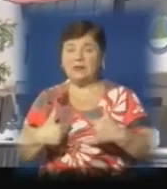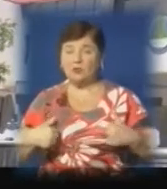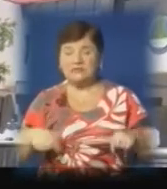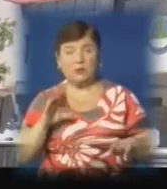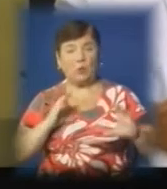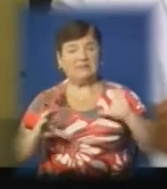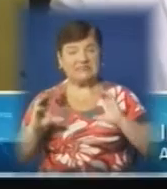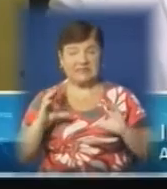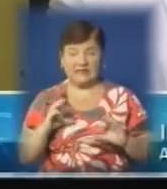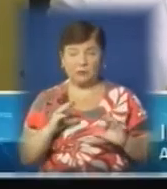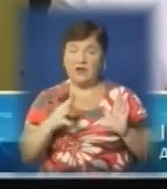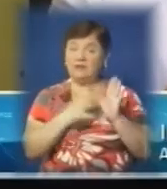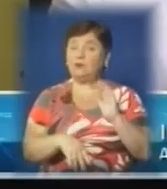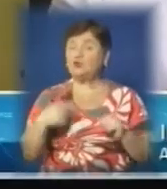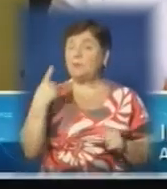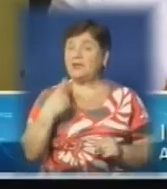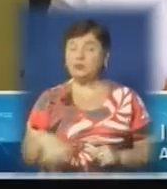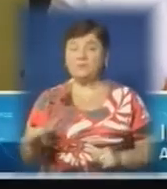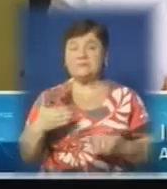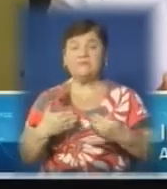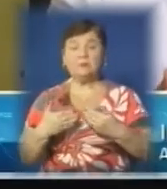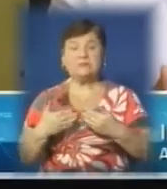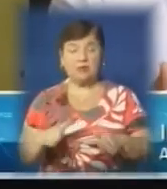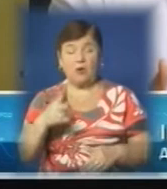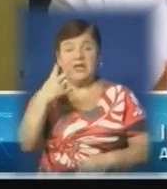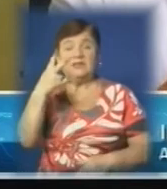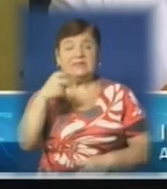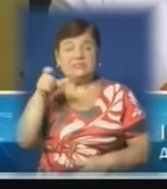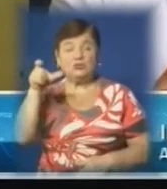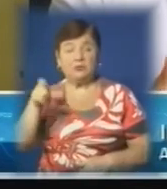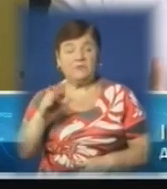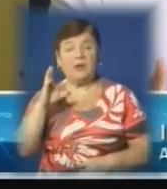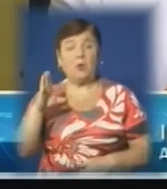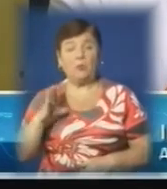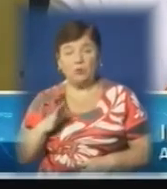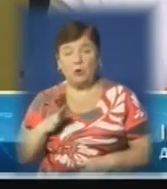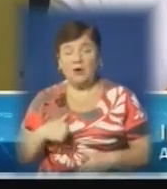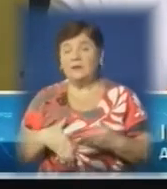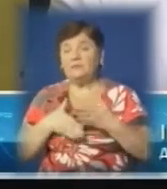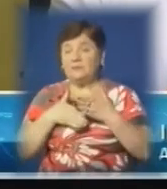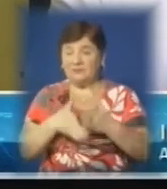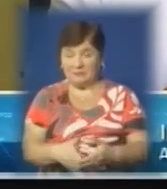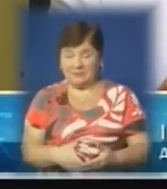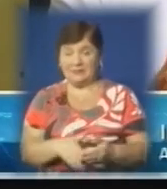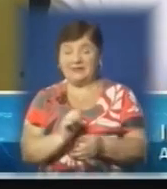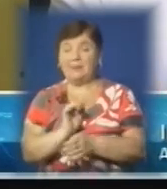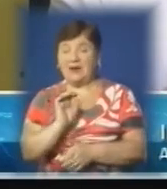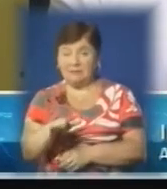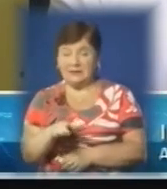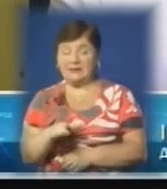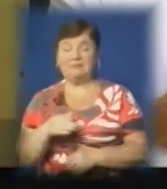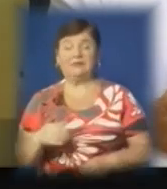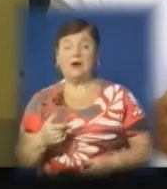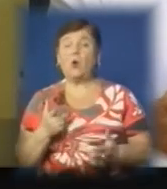університету. У 1991 році всі випускники 200 чоловік були направлені на доучування у Львів. А оскільки